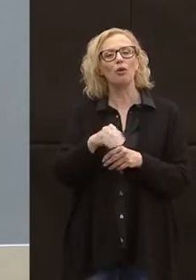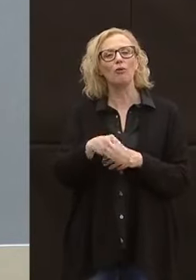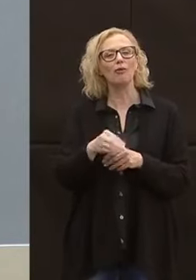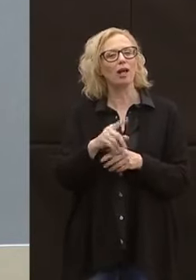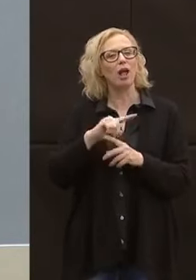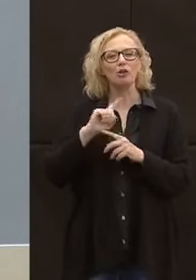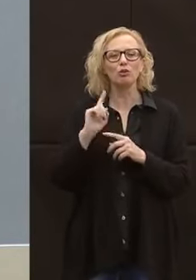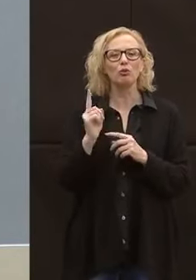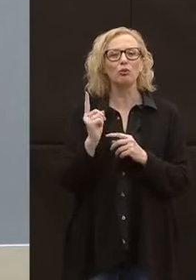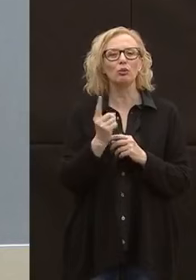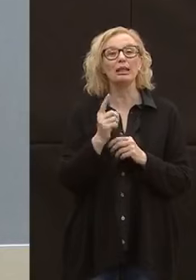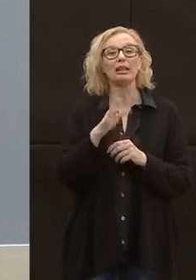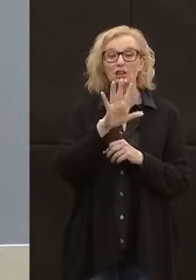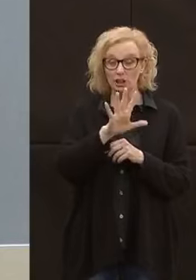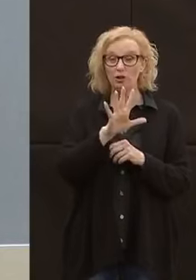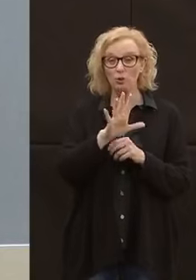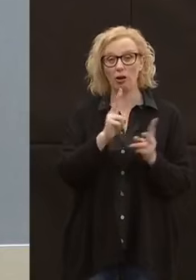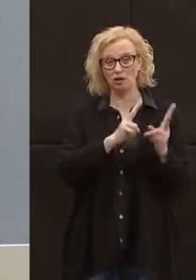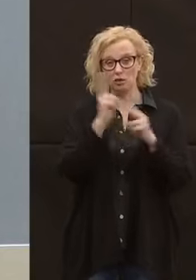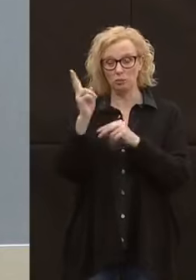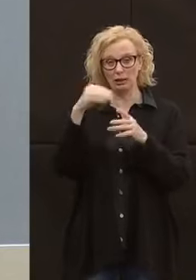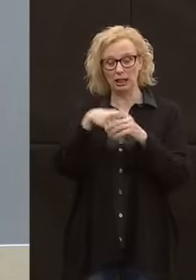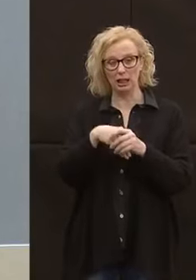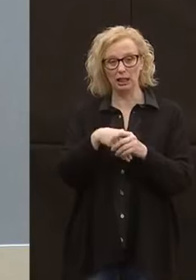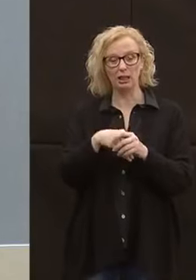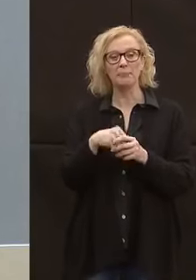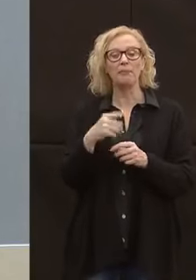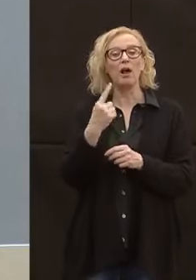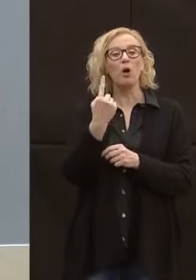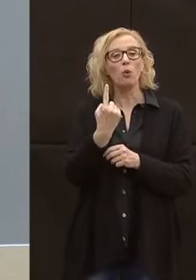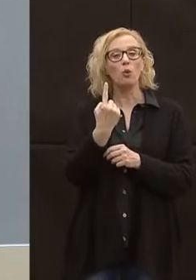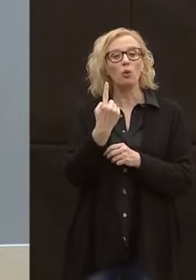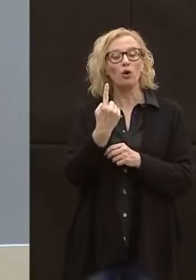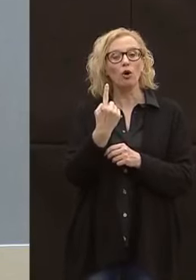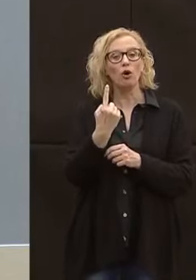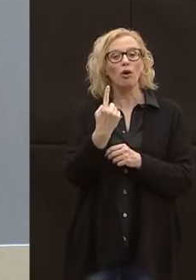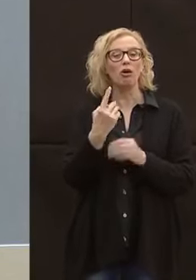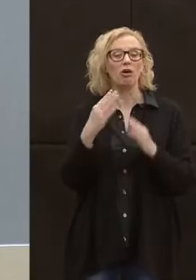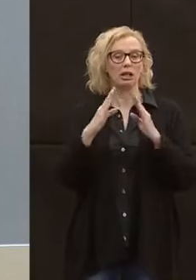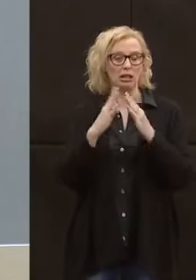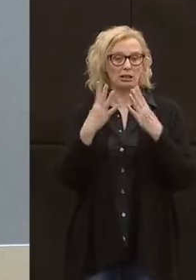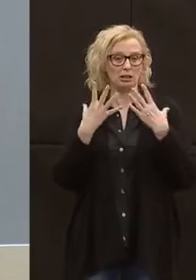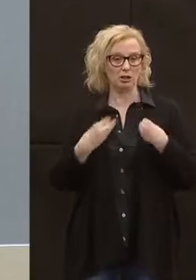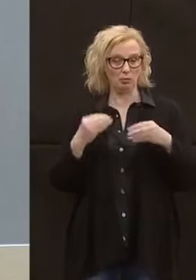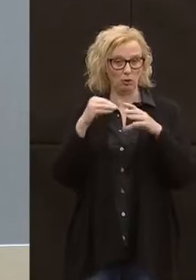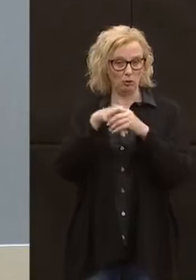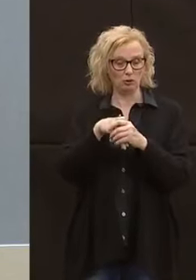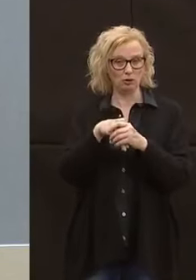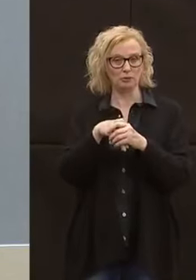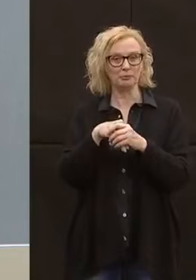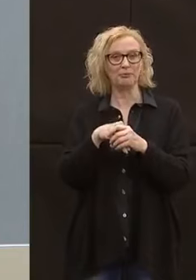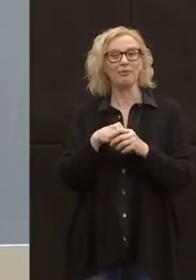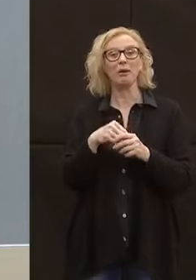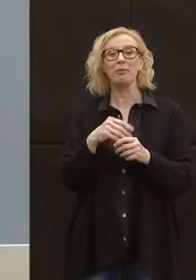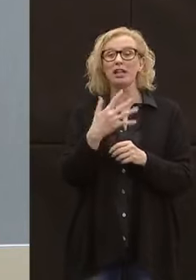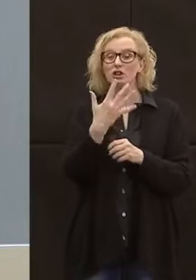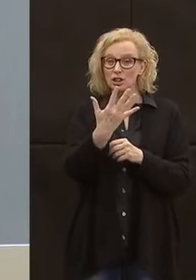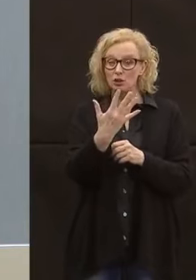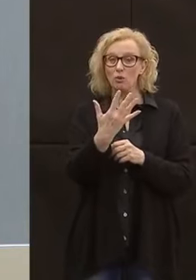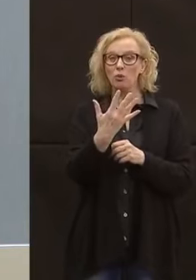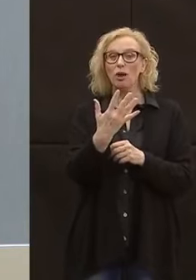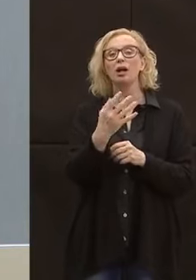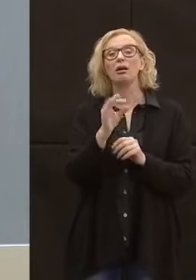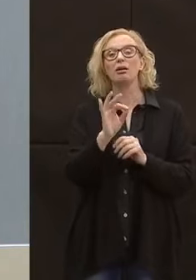5 presso gli ospedali uno presso una PSP però di questi 5 decessi